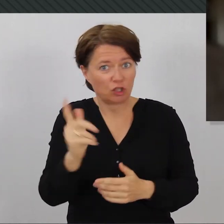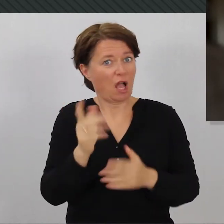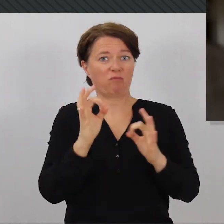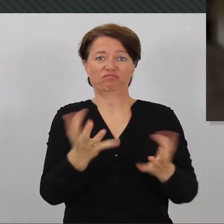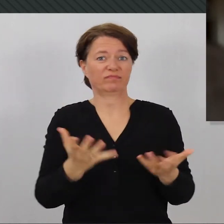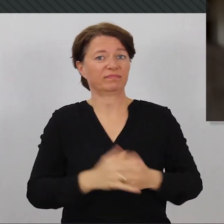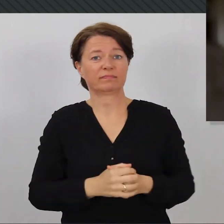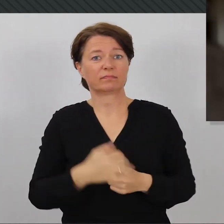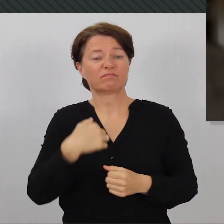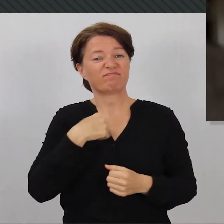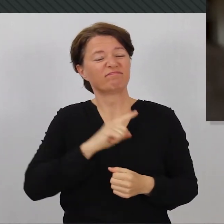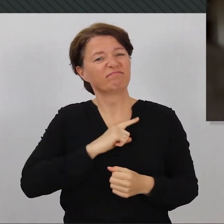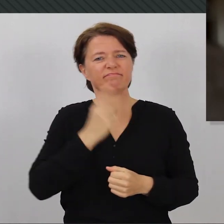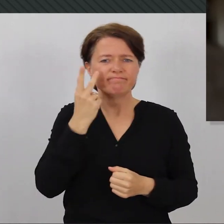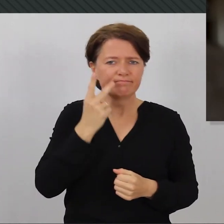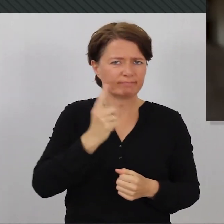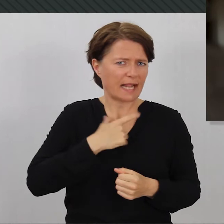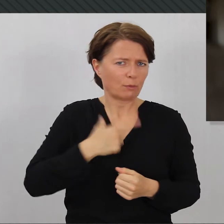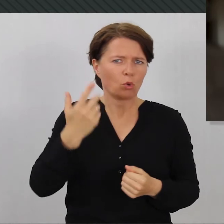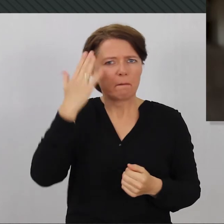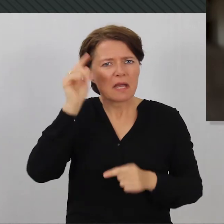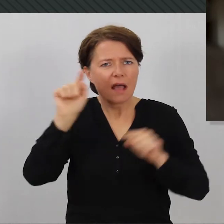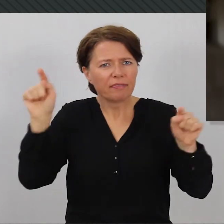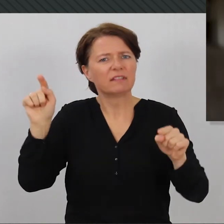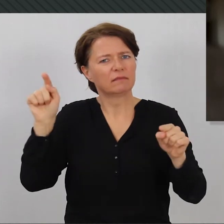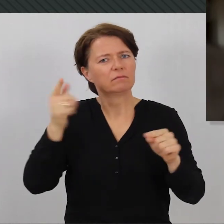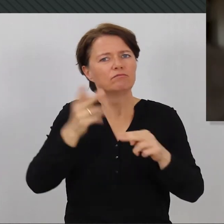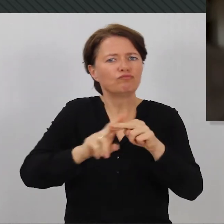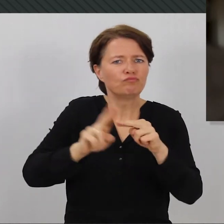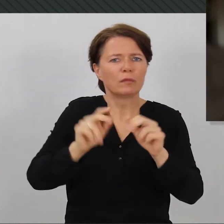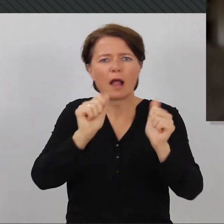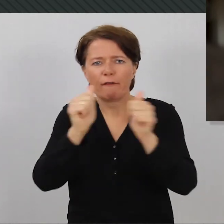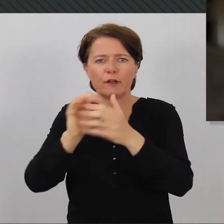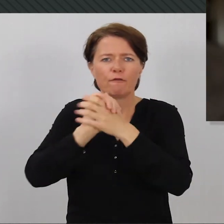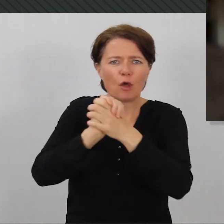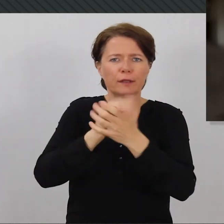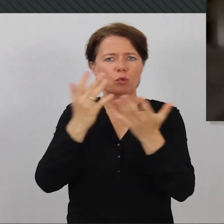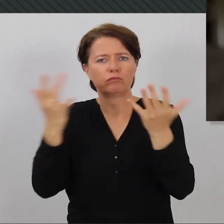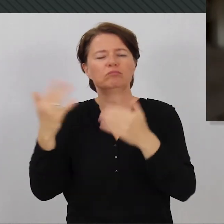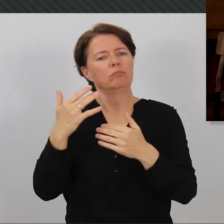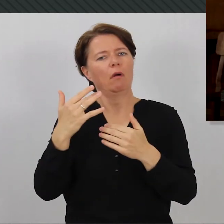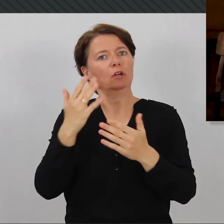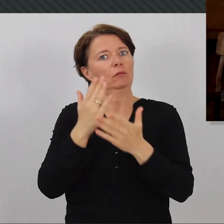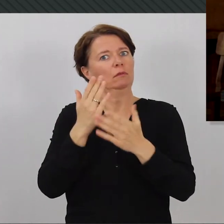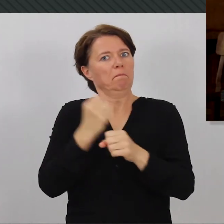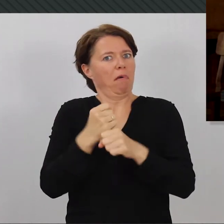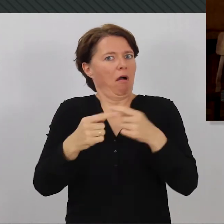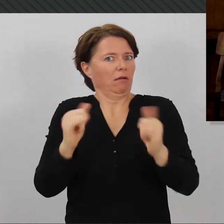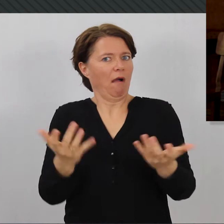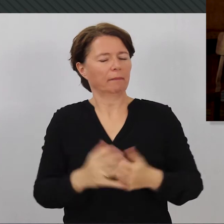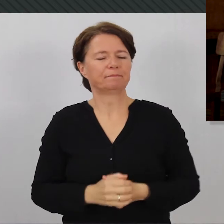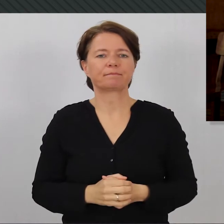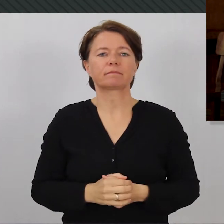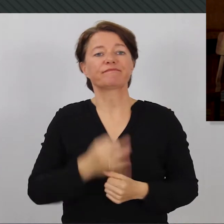Ich selber oder in meinem Bekanntenkreis, wenn ich handwerkliche Tätigkeiten mache, für Freunde, für andere, dann habe ich was zu tun, das brauche ich. Was für